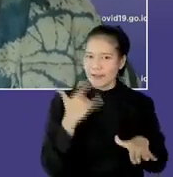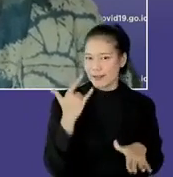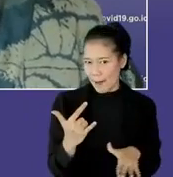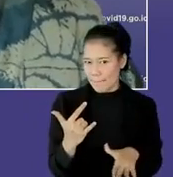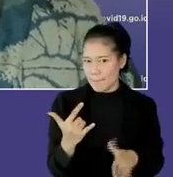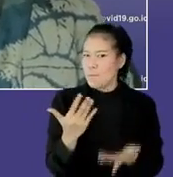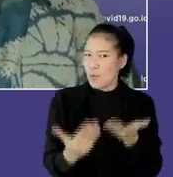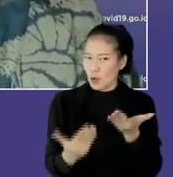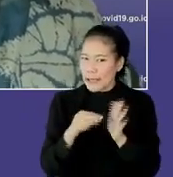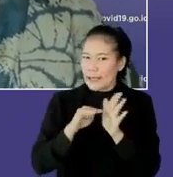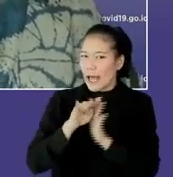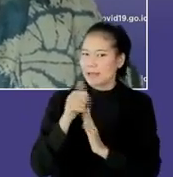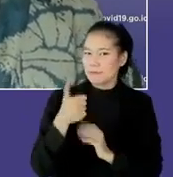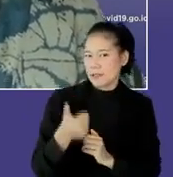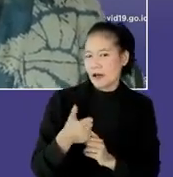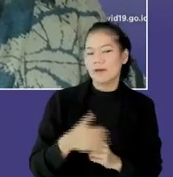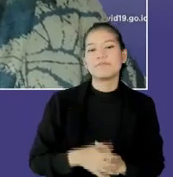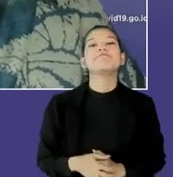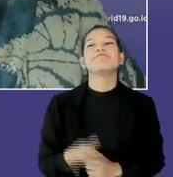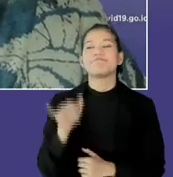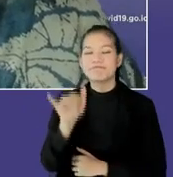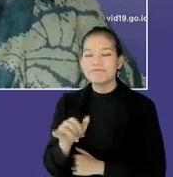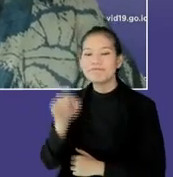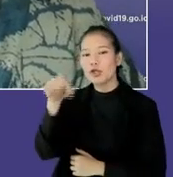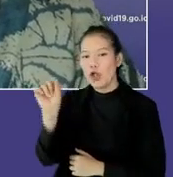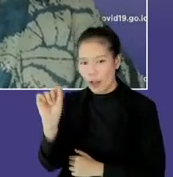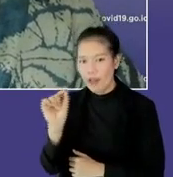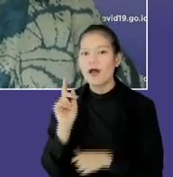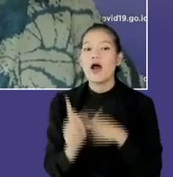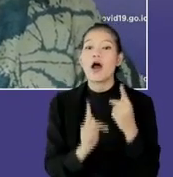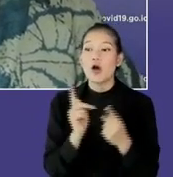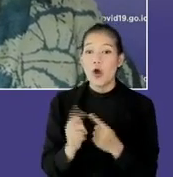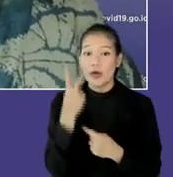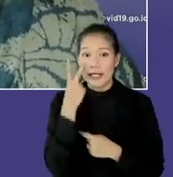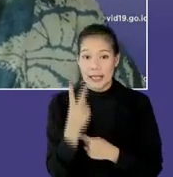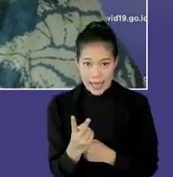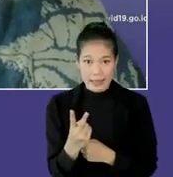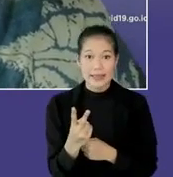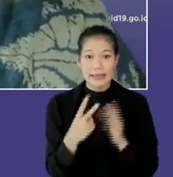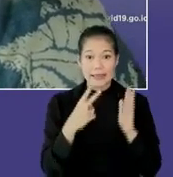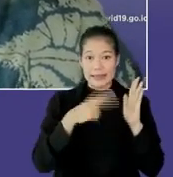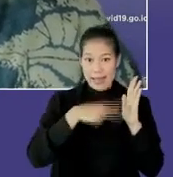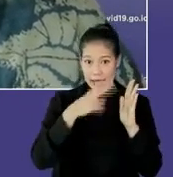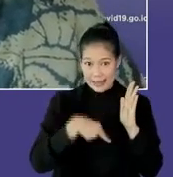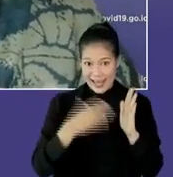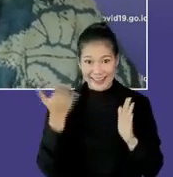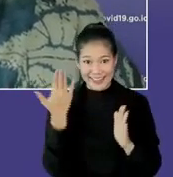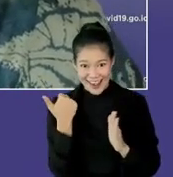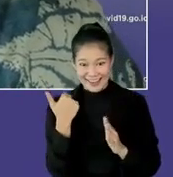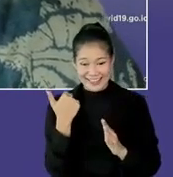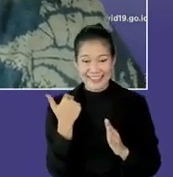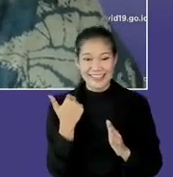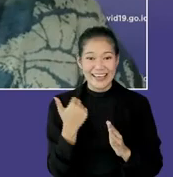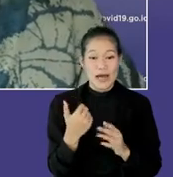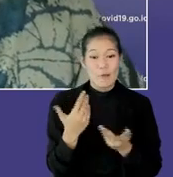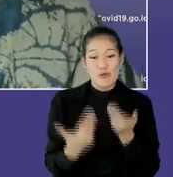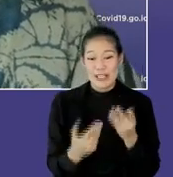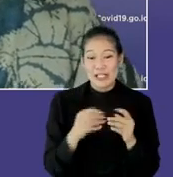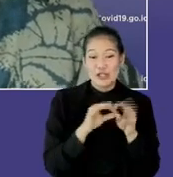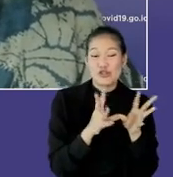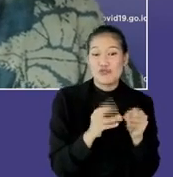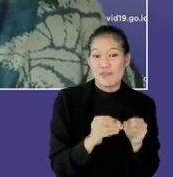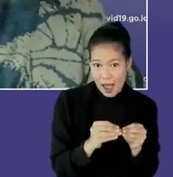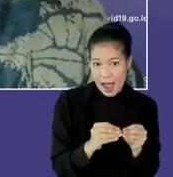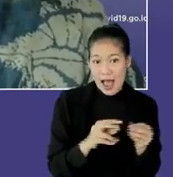nih, bisa jadi naik lagi nih sebetulnya. Betul, jadi kalau kita lihat di sini, pergerakan yang tadi, meskipun secara jumlah,